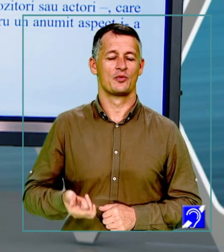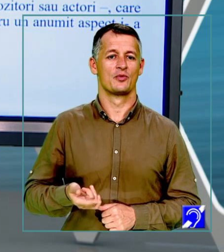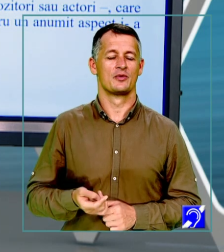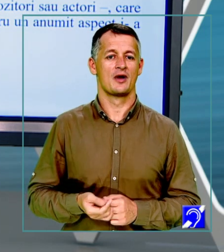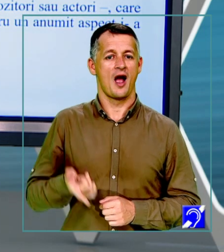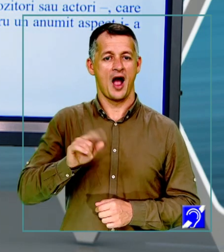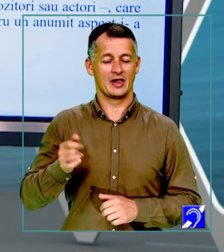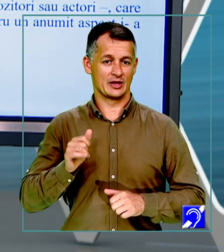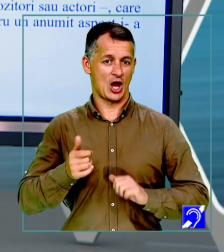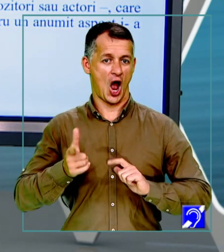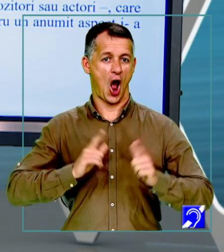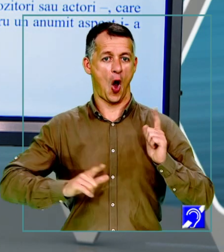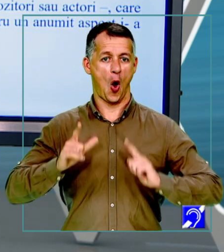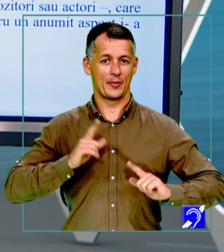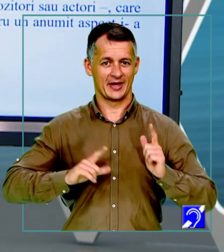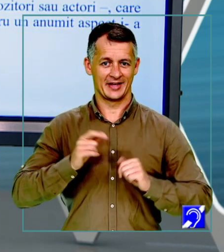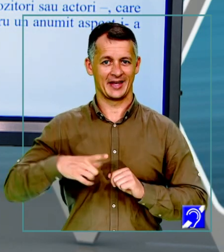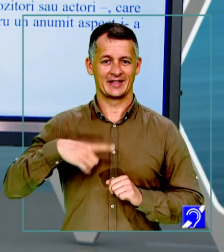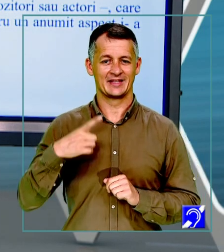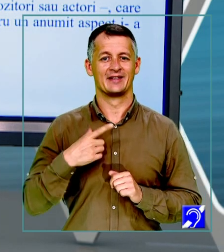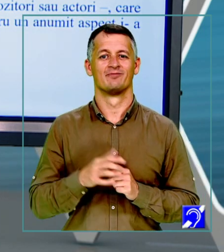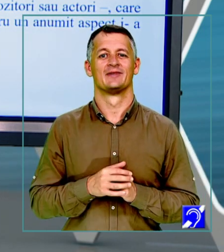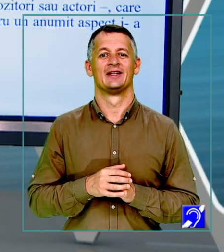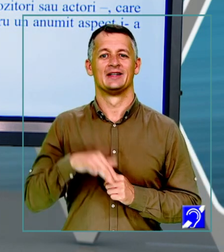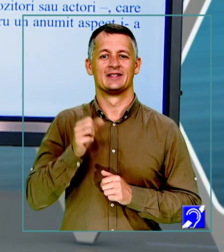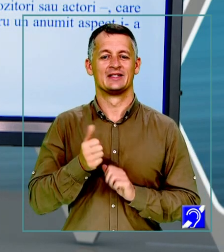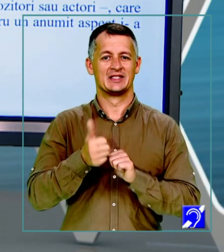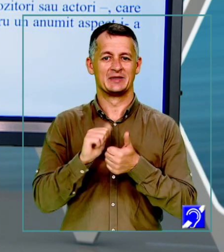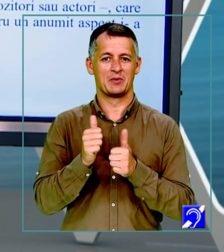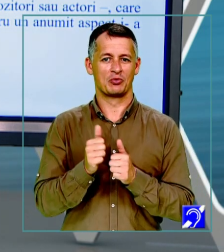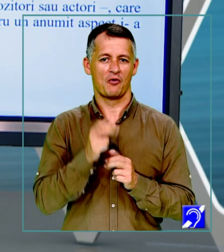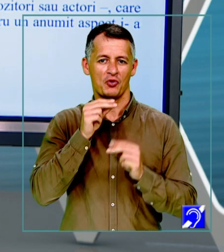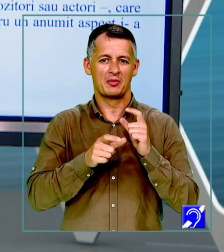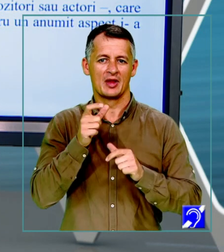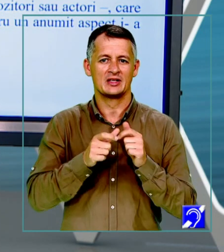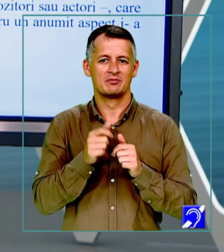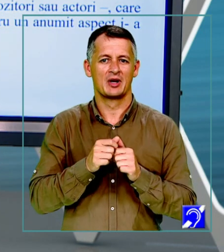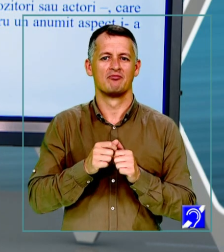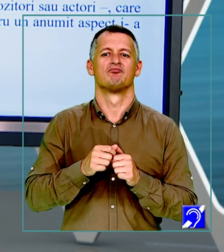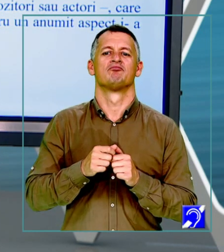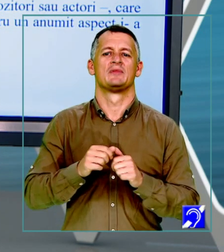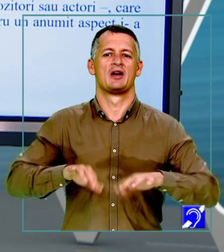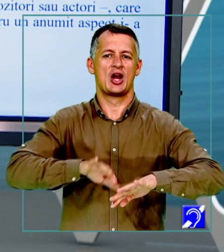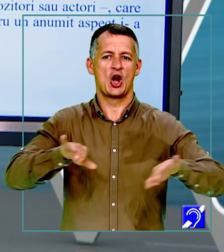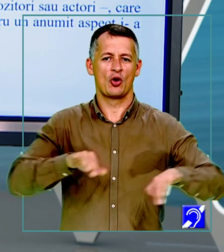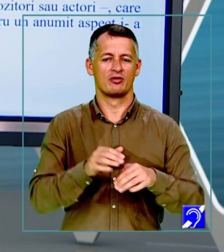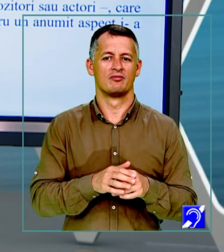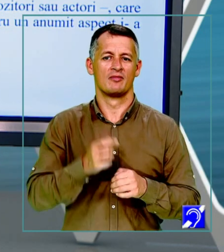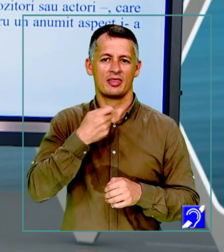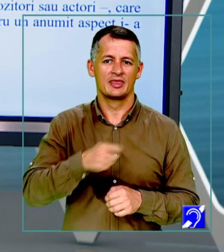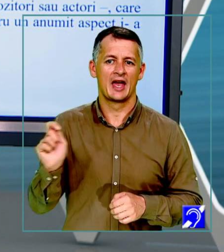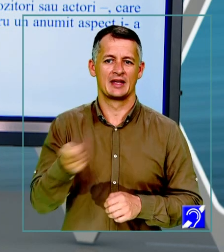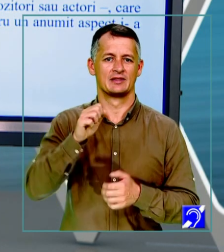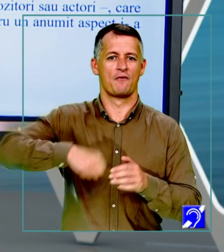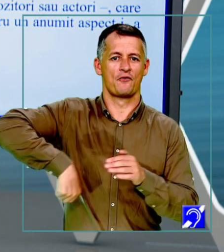Un alt hobby este sportul. Fie că se vorbește despre not, tenis, fotbal sau gimnastica aerobică, acesta